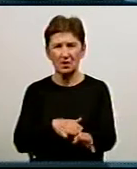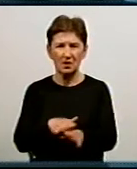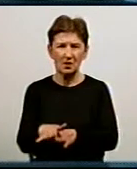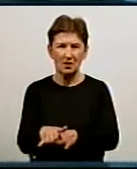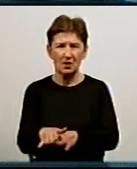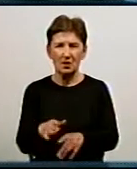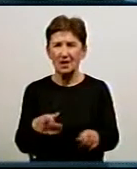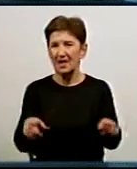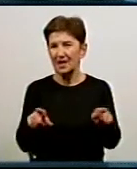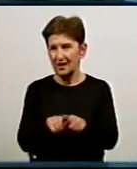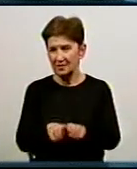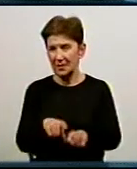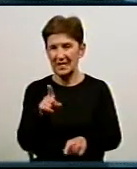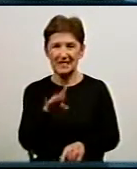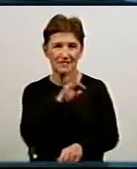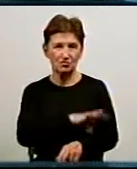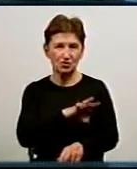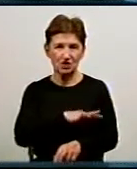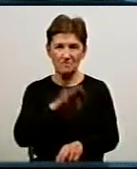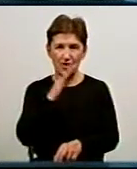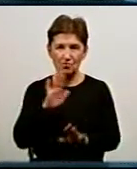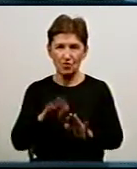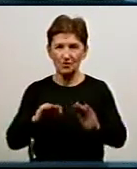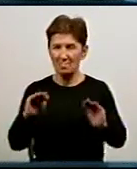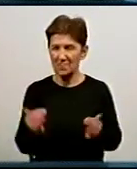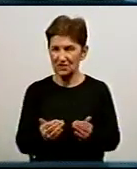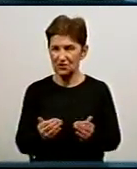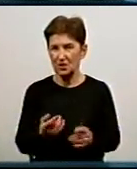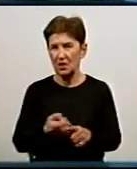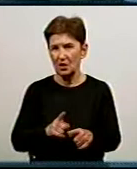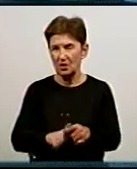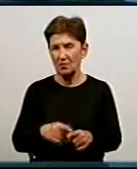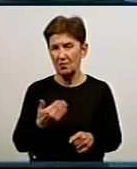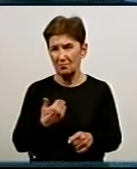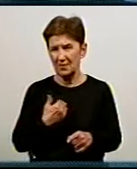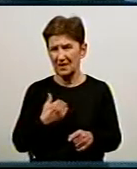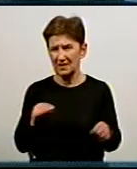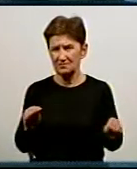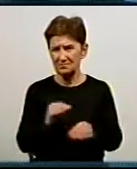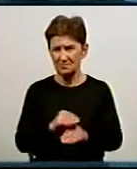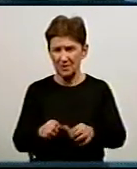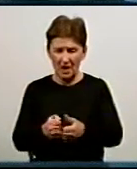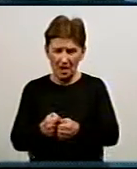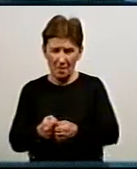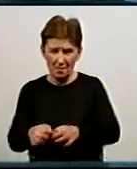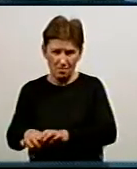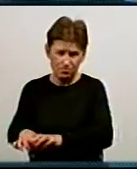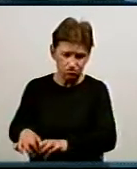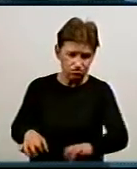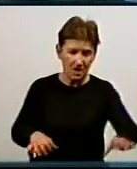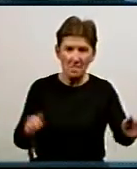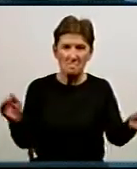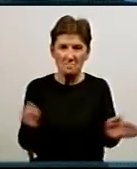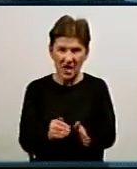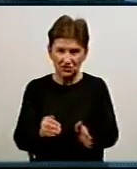санації, тому що, так як зараз споживання води значно менше, раніше було, то ми в старий турбопровод протягуємо турбопровід меншого діаметру